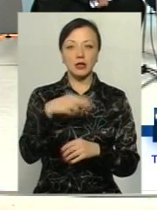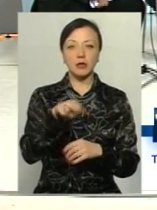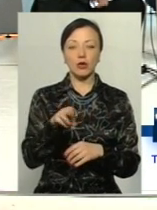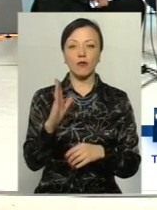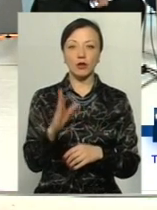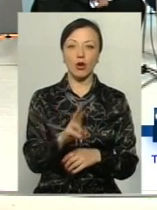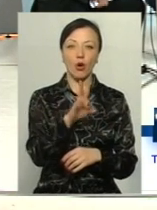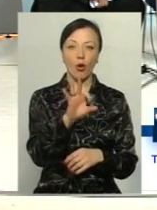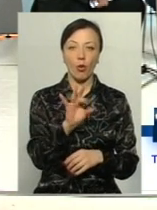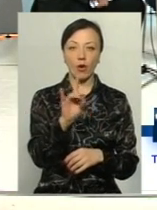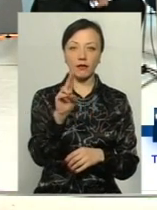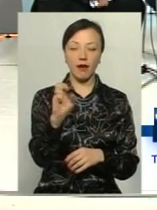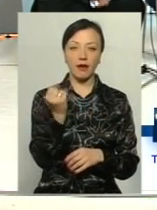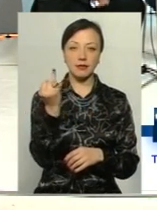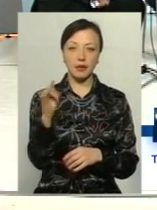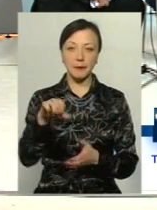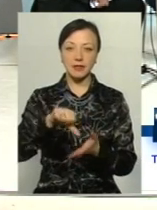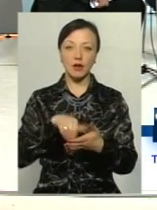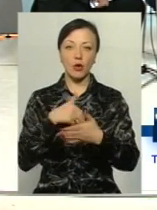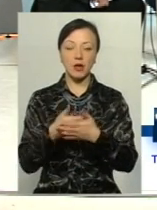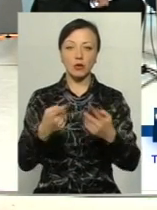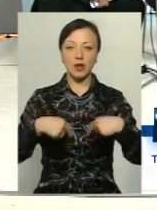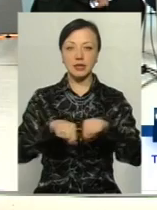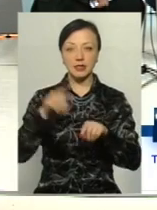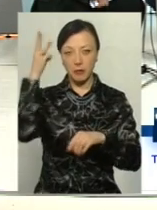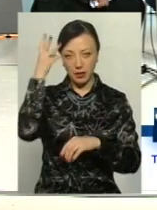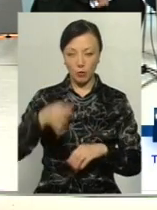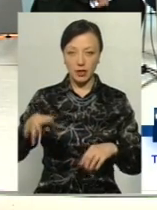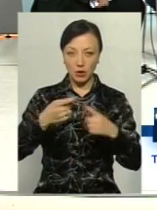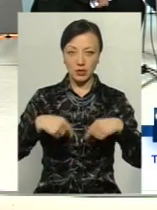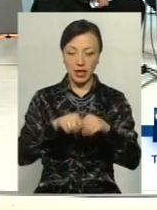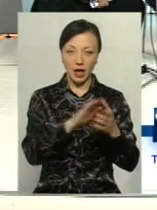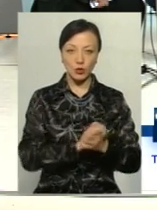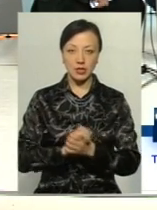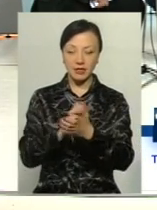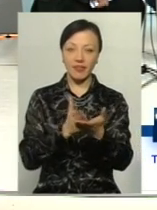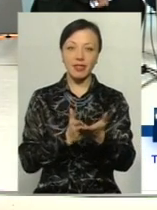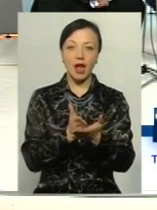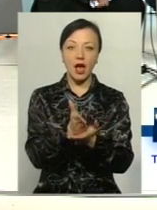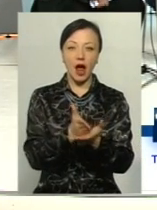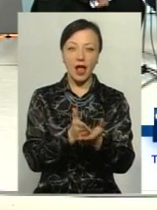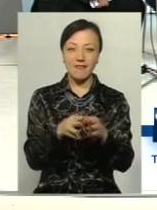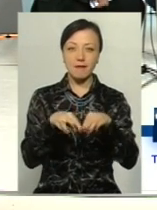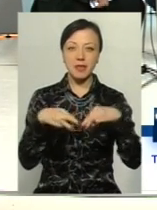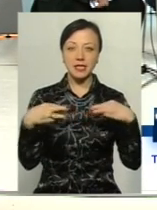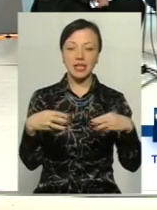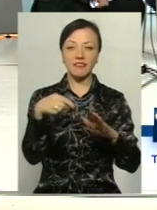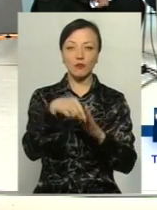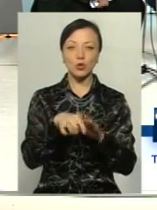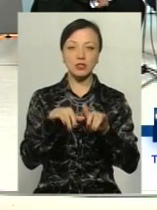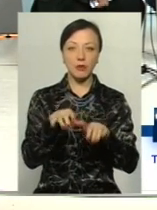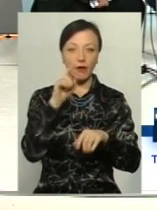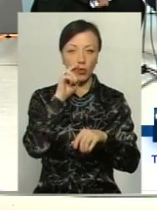Володимирович Корнацький, представник громадської організації «Хмельницька обласна організація Асоціація ветеранів Міністерства внутрішніх справ